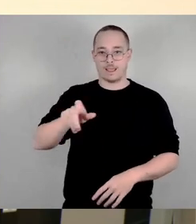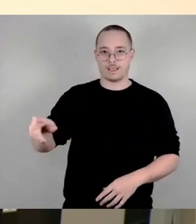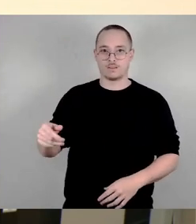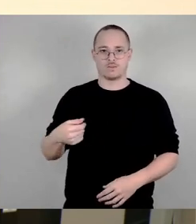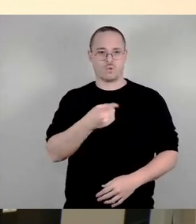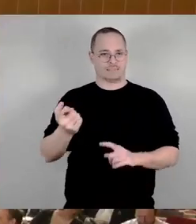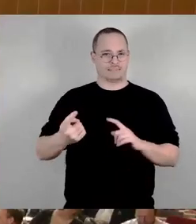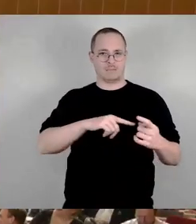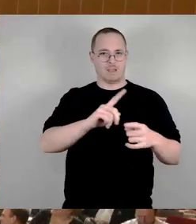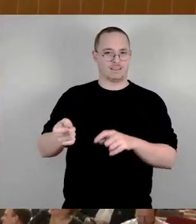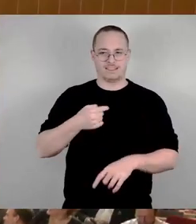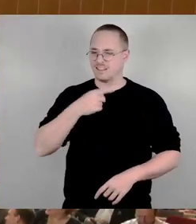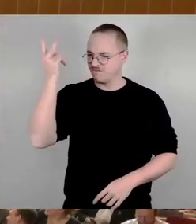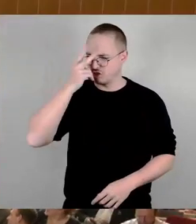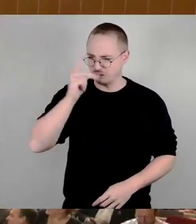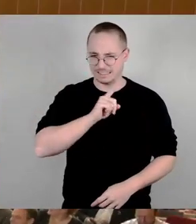auf.